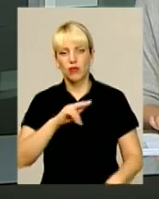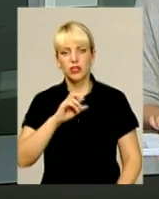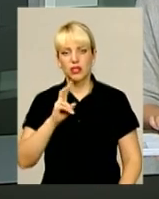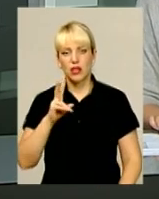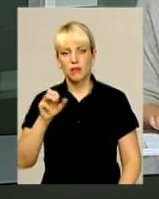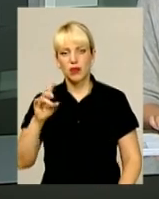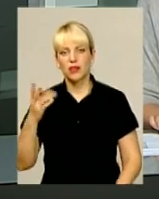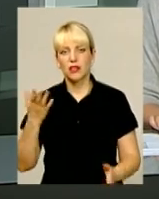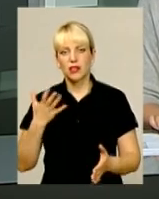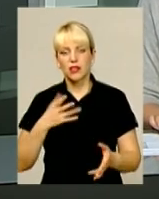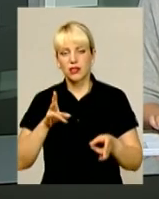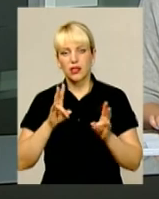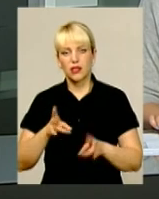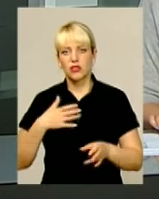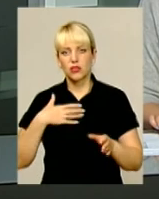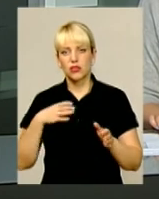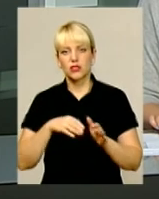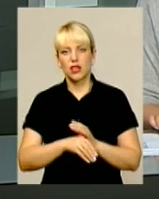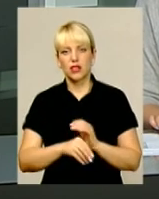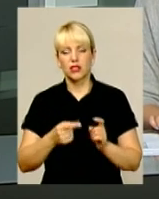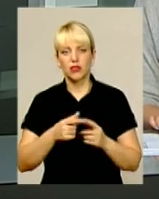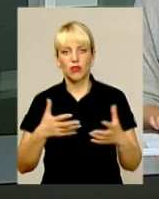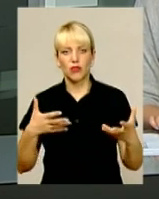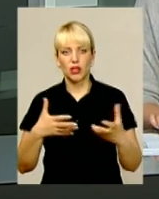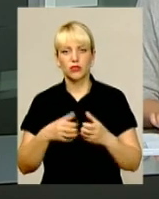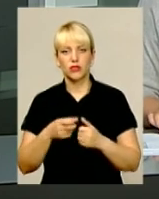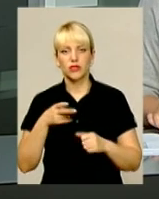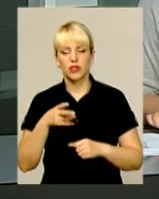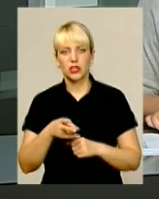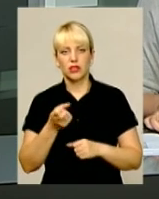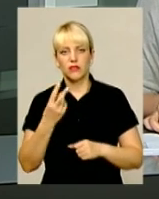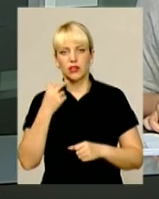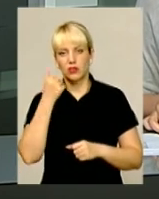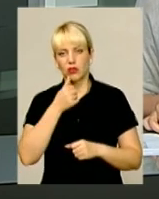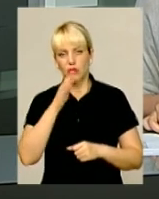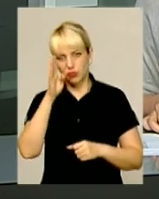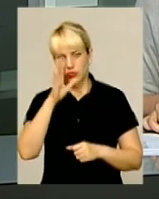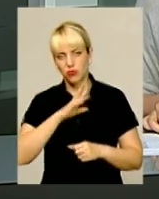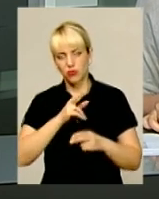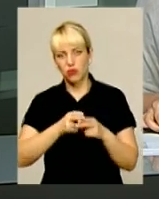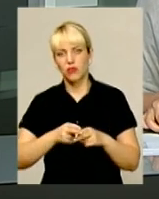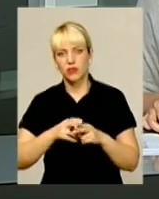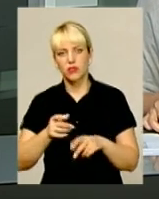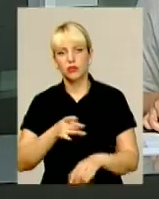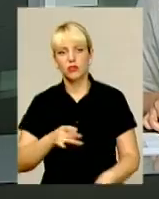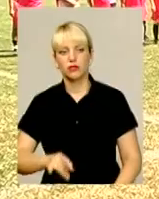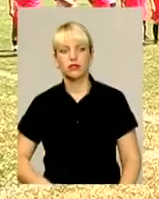трагічно загинув в автокатастрофі в липні 2012 року. Він був родом із Дунаєвецького району.